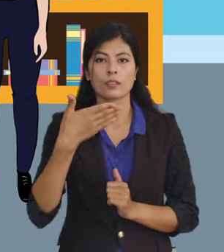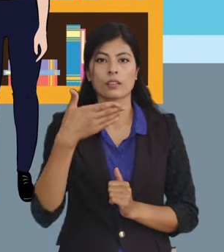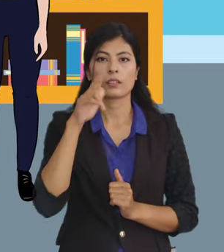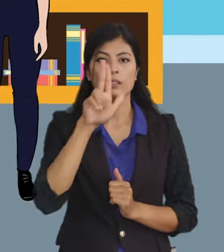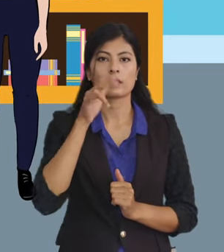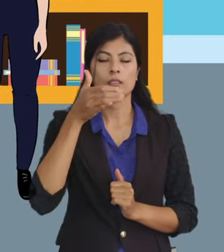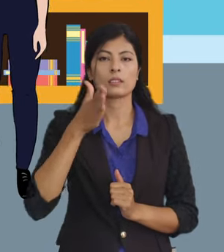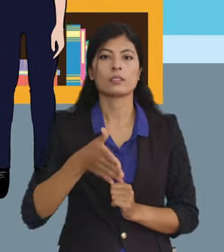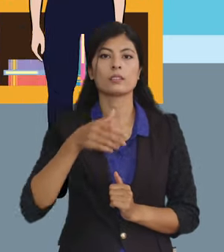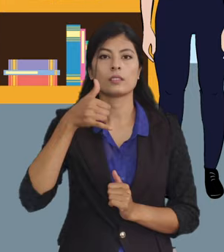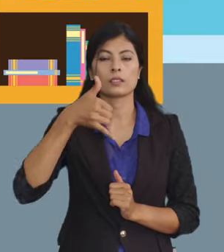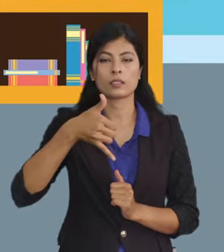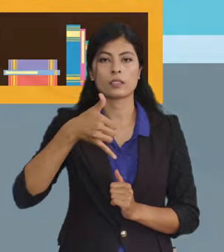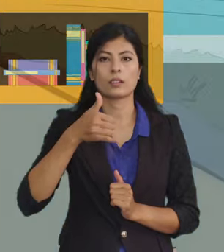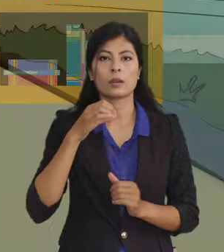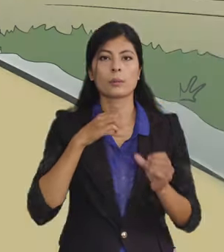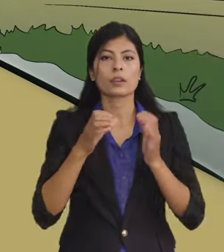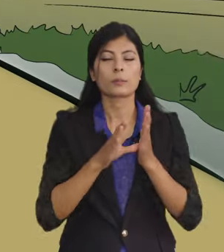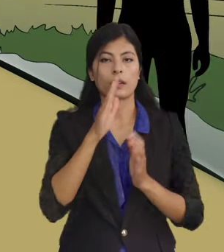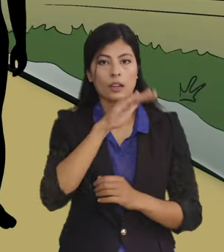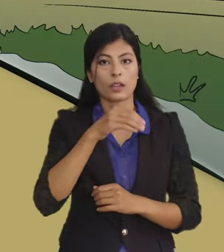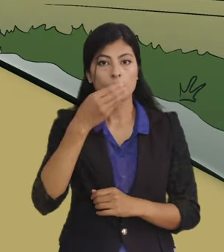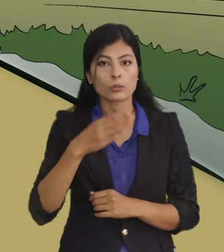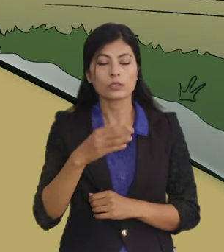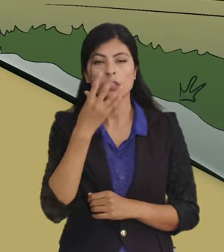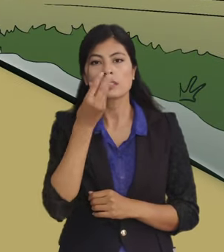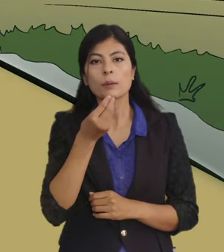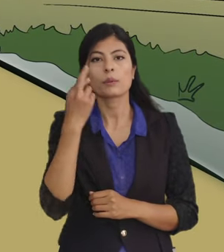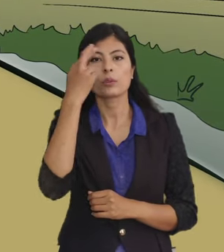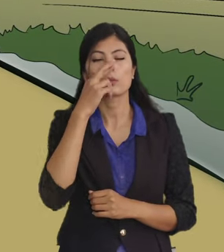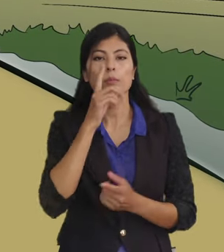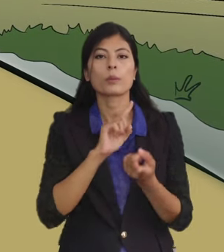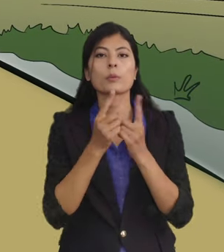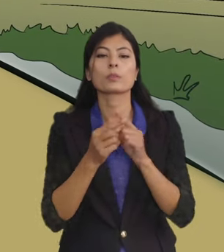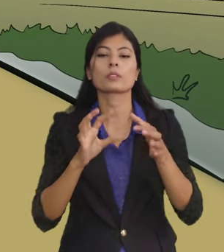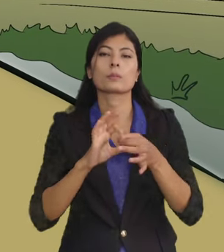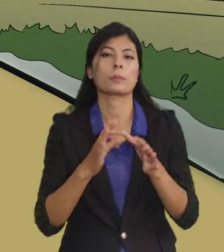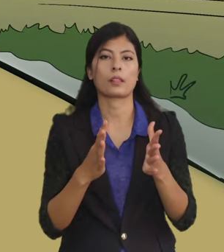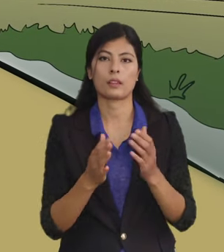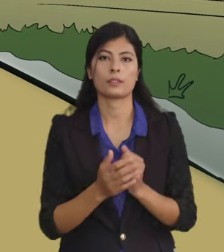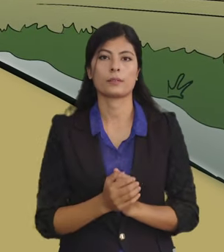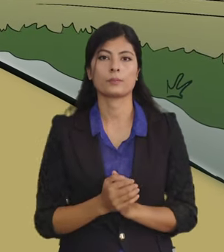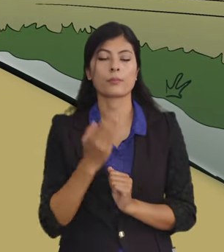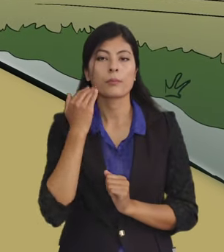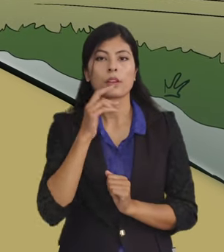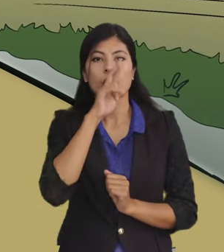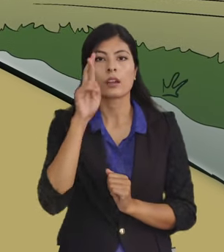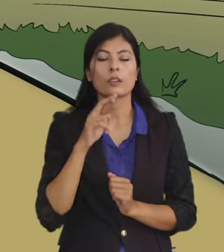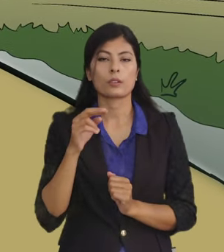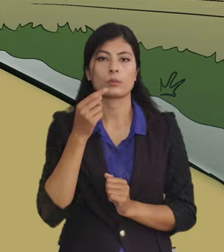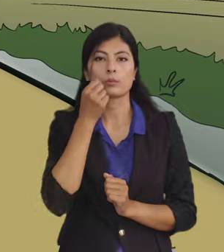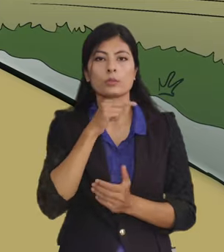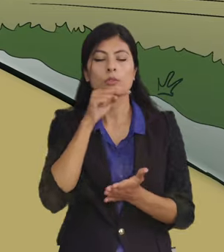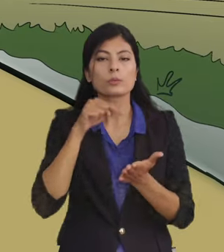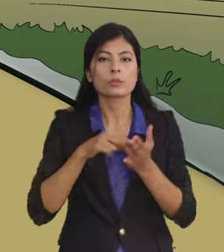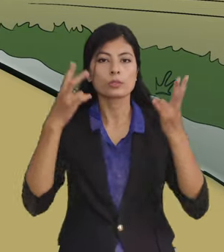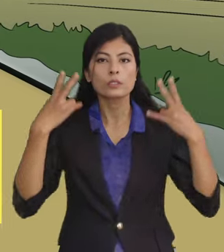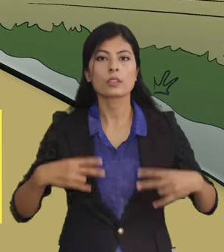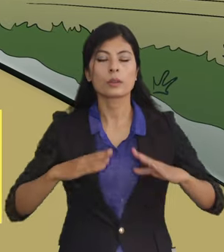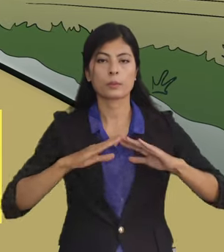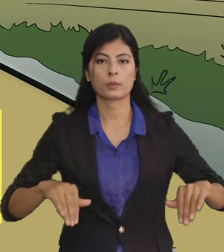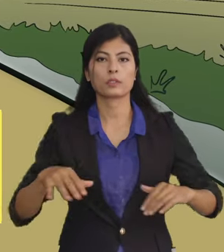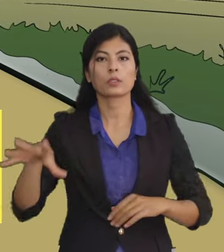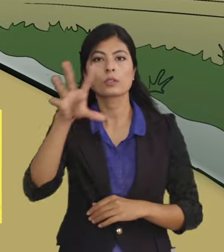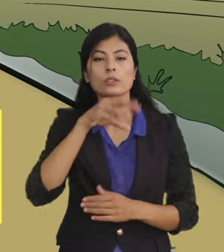प्रकृती बाटाने आयेको हुँँछ र सामानने तया और परिवर्तनिय हुँँछ। महिला र पुरुष बीचको जयविक भिन्नता